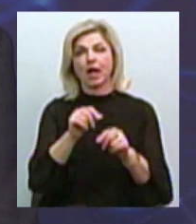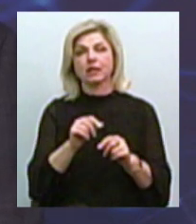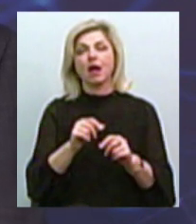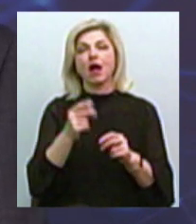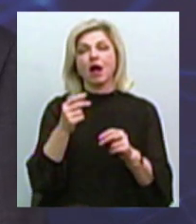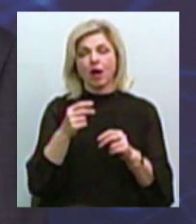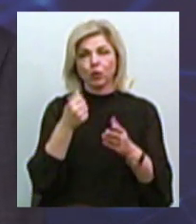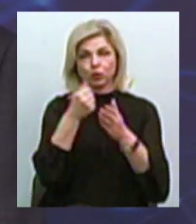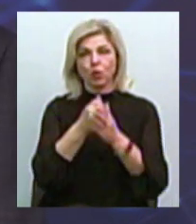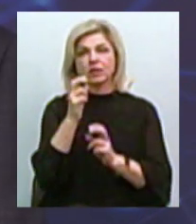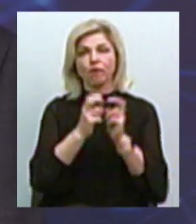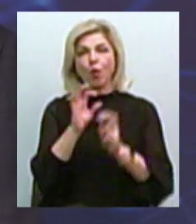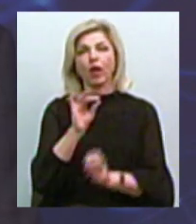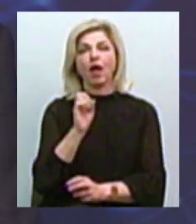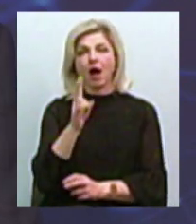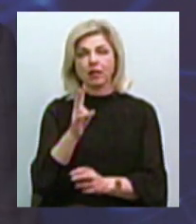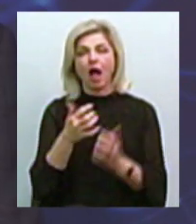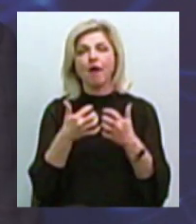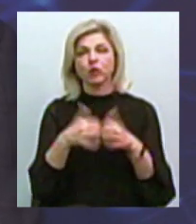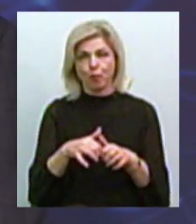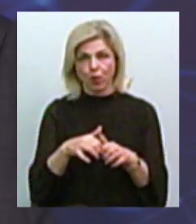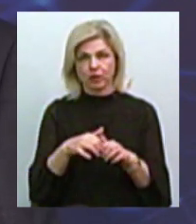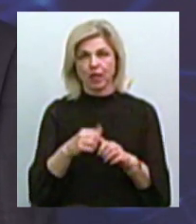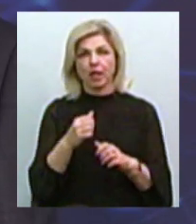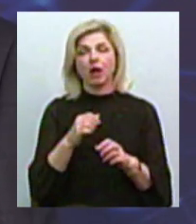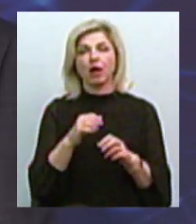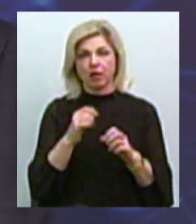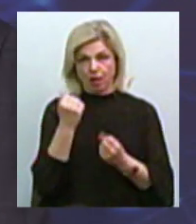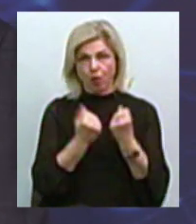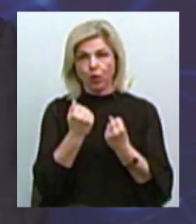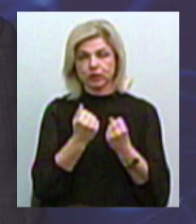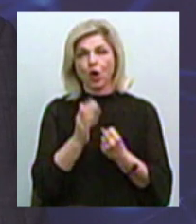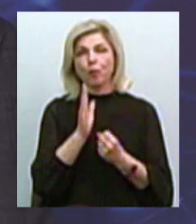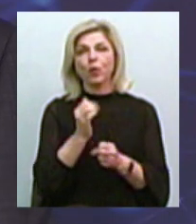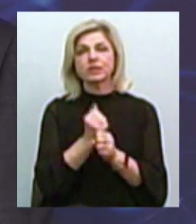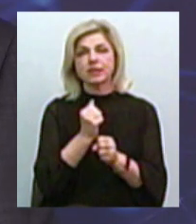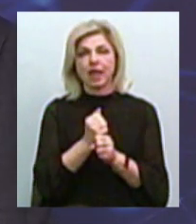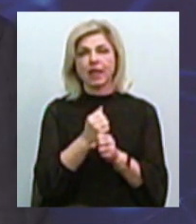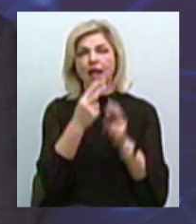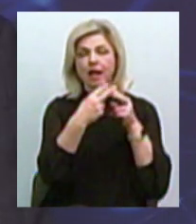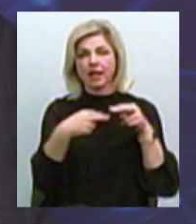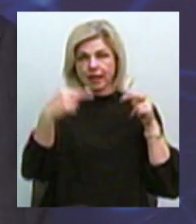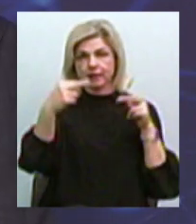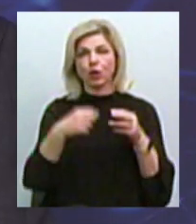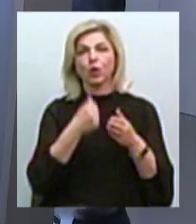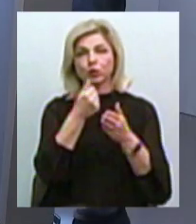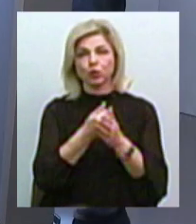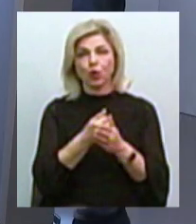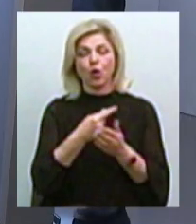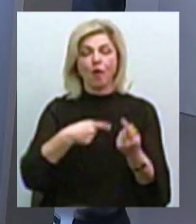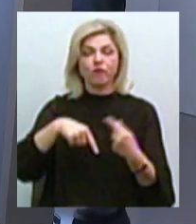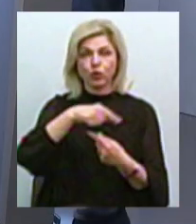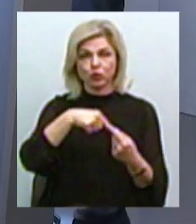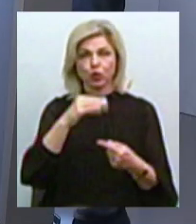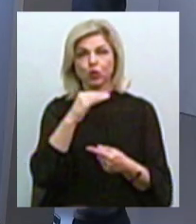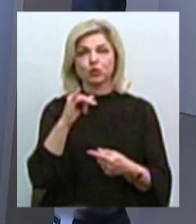океана, завода океана. Будет идти троллейбус. То есть, будет проведена контактная линия до поворота Жуковского,